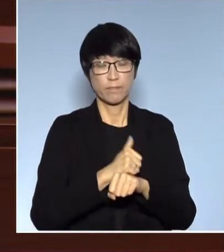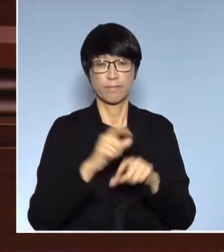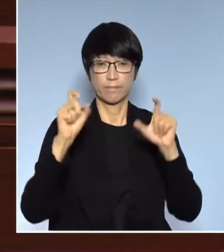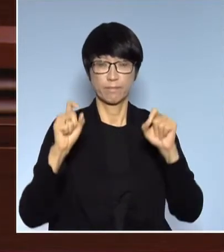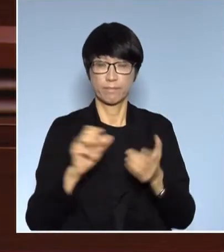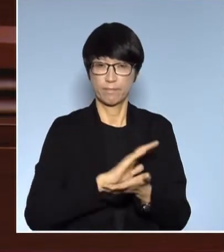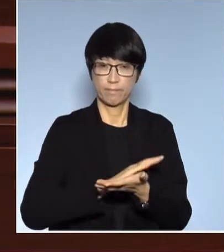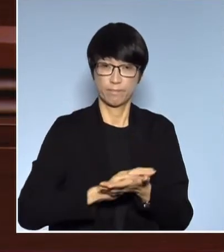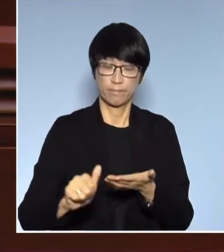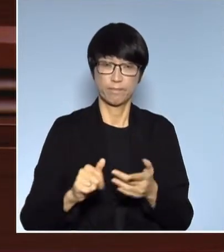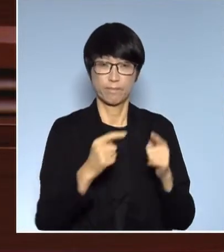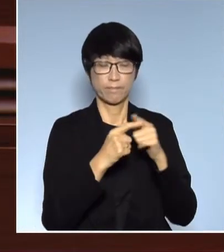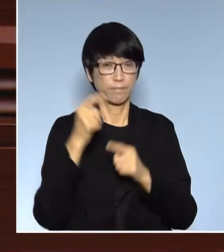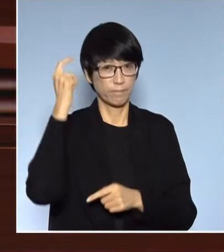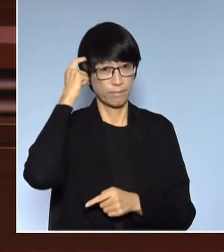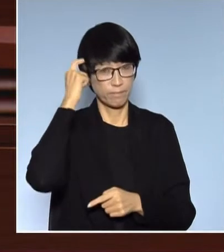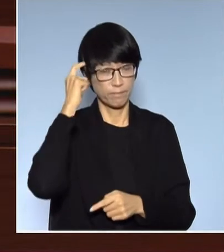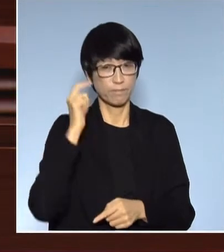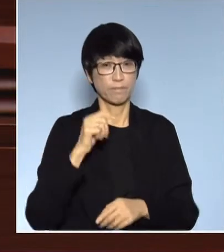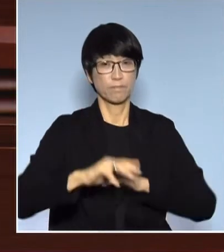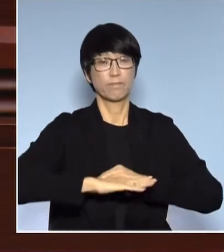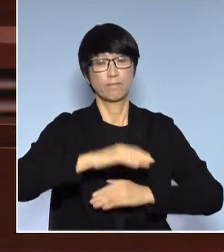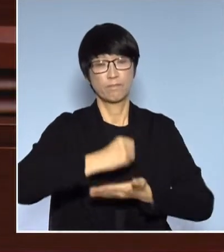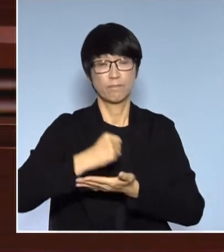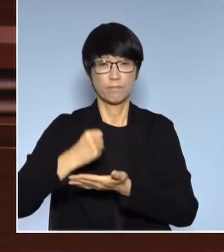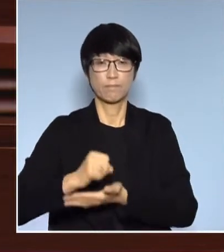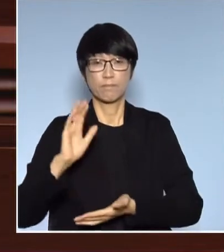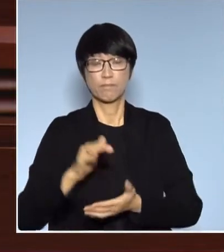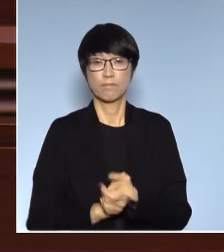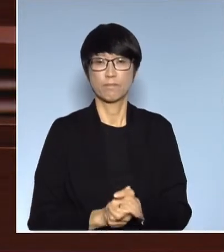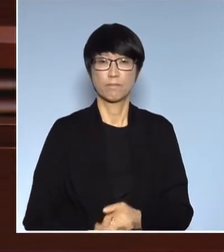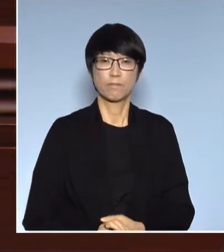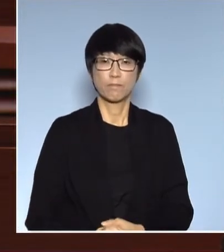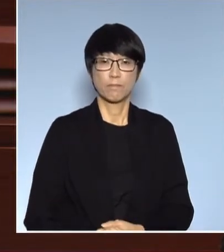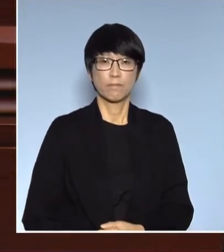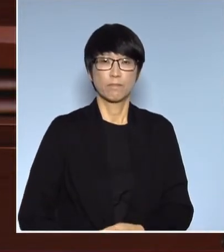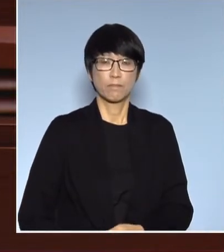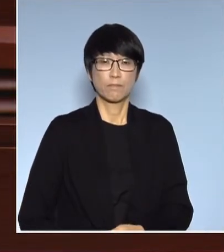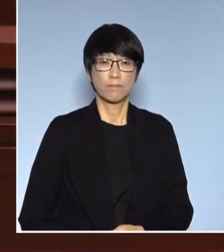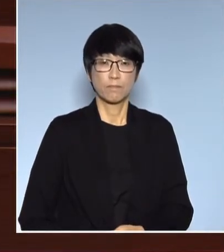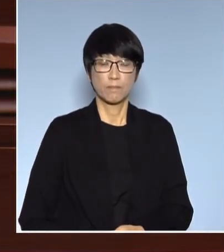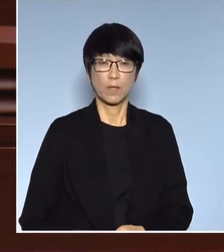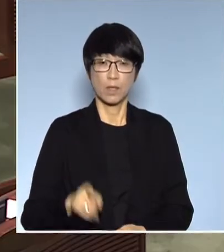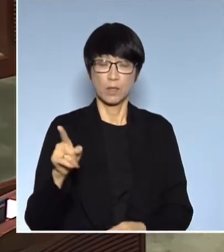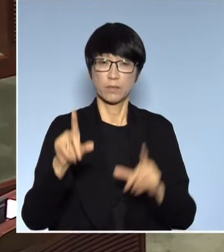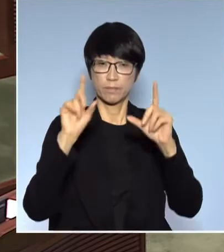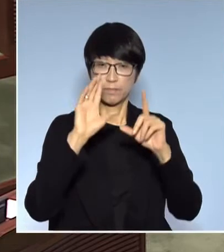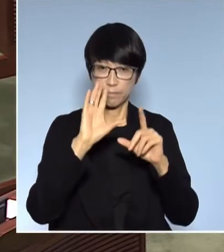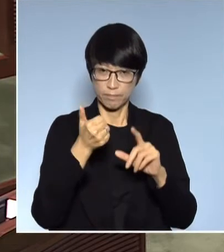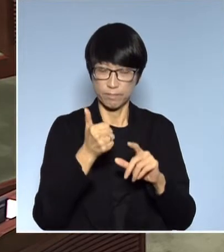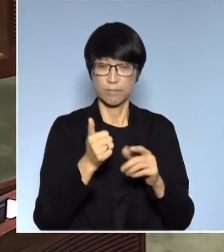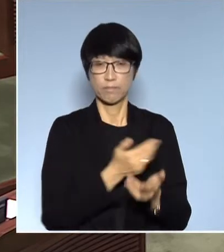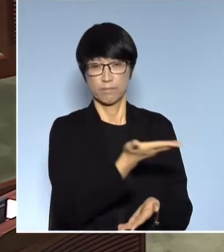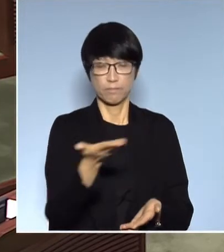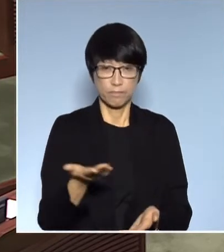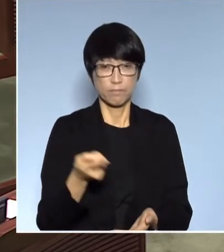清清楚楚讓市民知道其實可以這樣行一地兩劫那我想呢以理呢是說服別人呢就好過大家呢是在